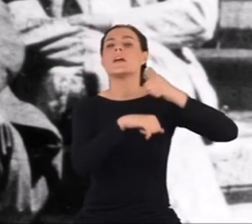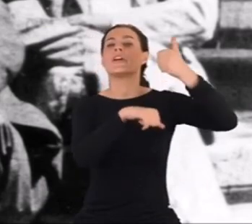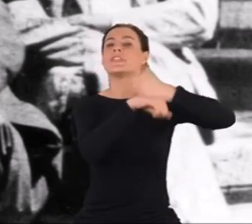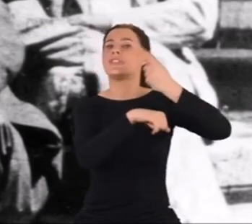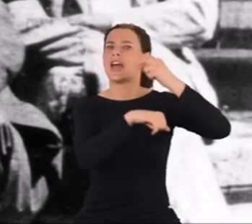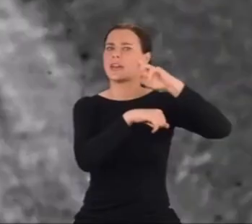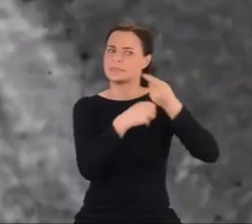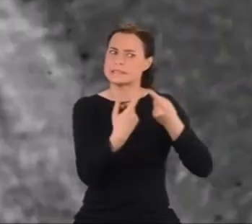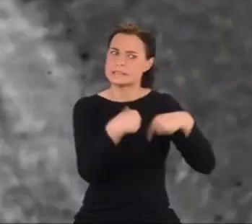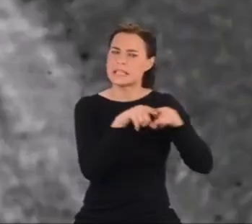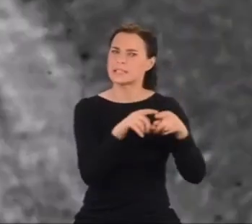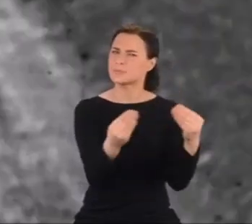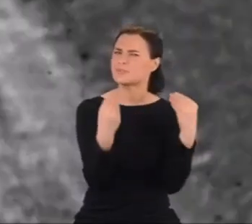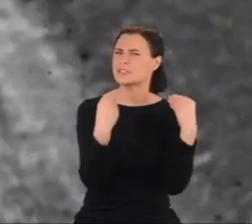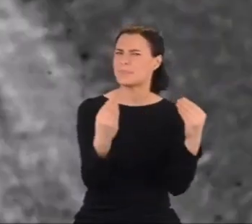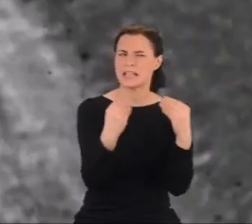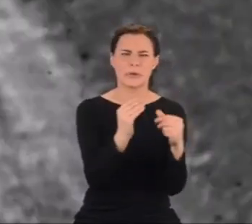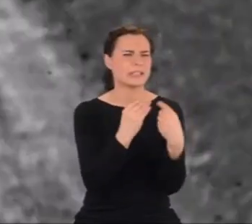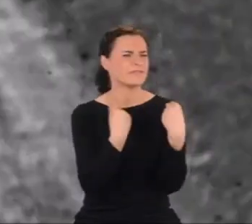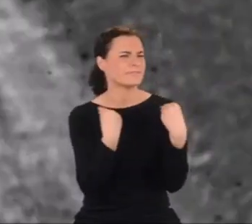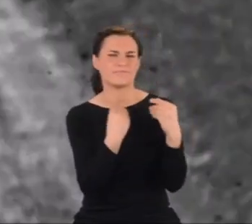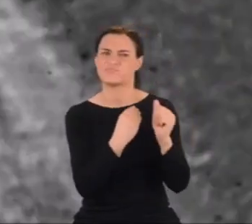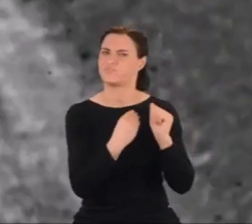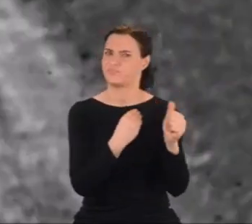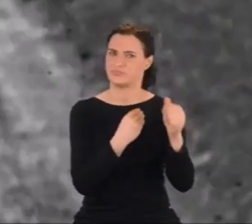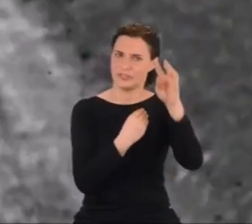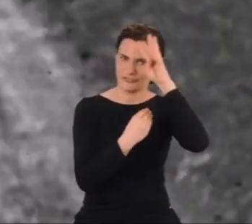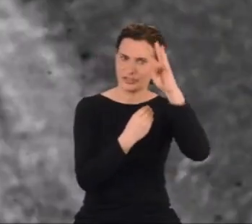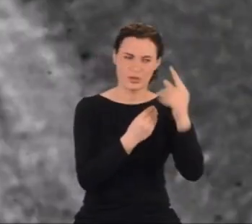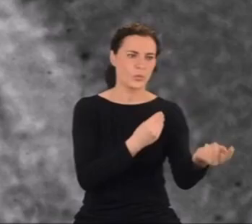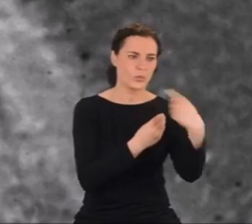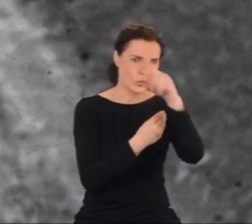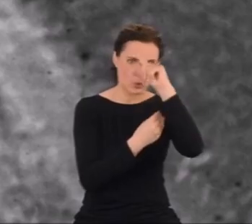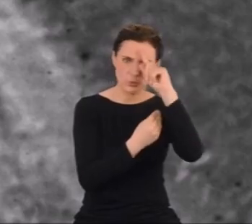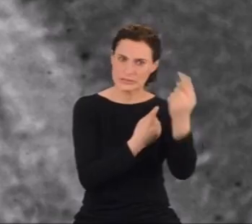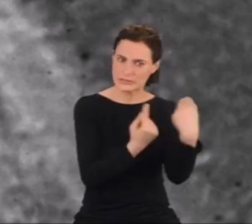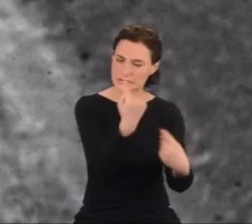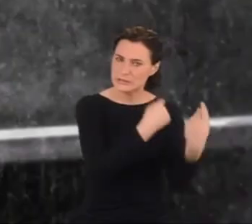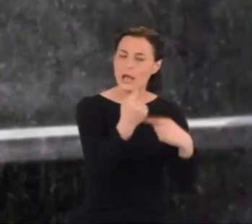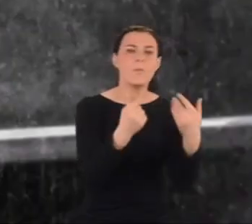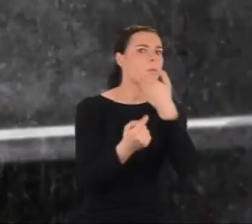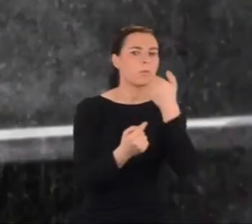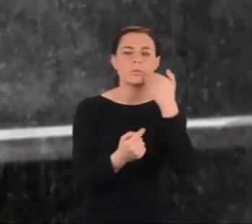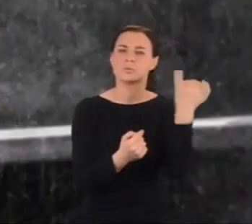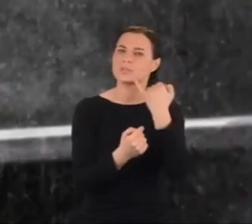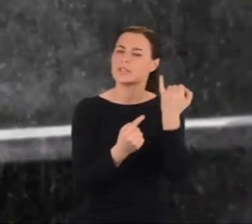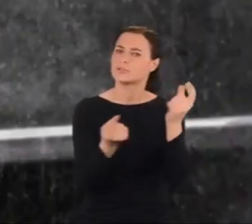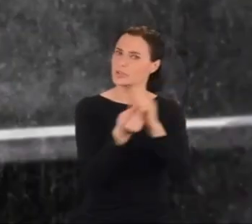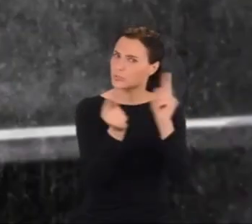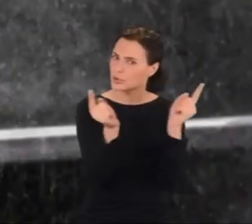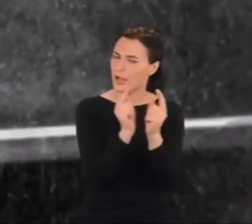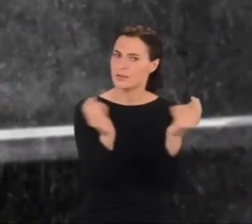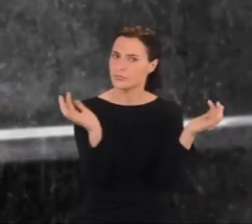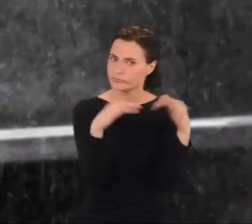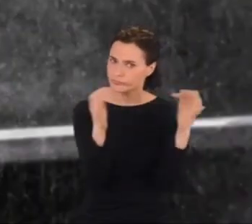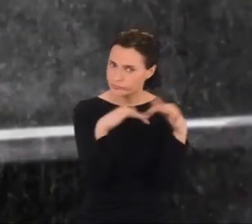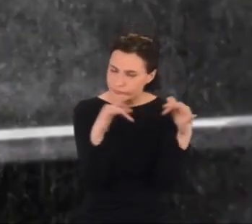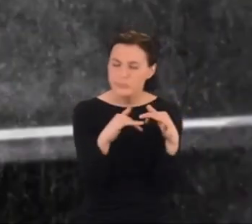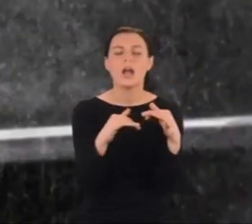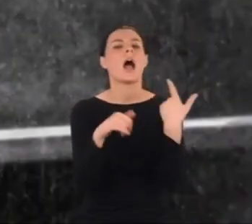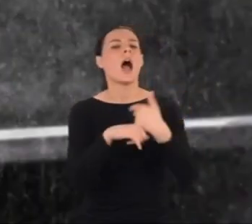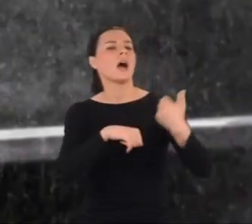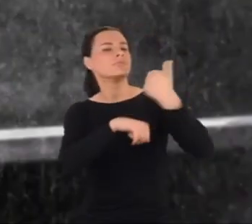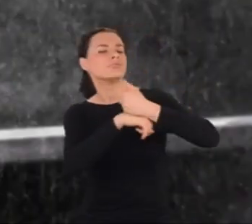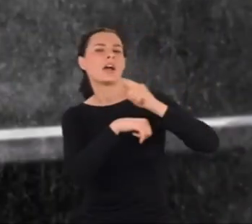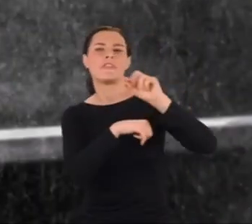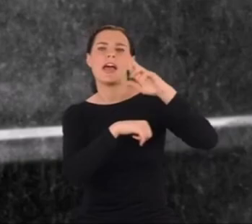wybitnych fizyków, chłopców z ulicy Pani Sperna. Spotykali się popołudniami. Fermi zapoznawał ich z